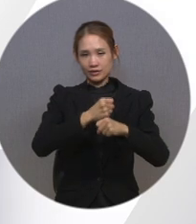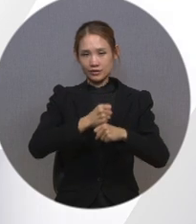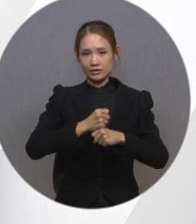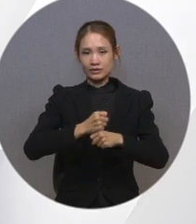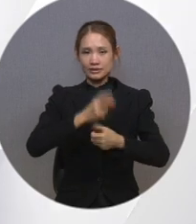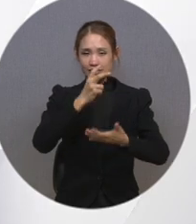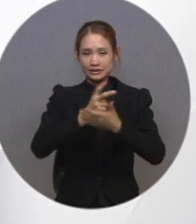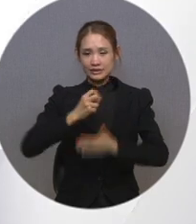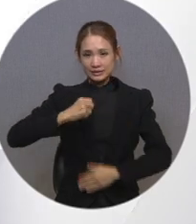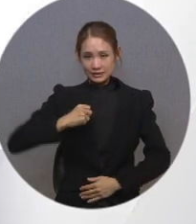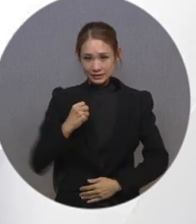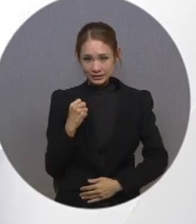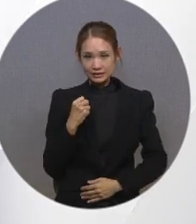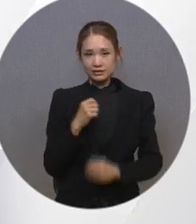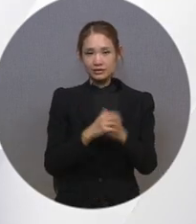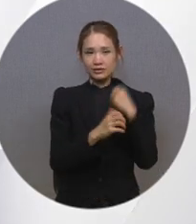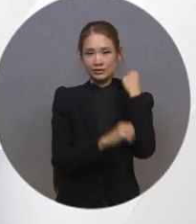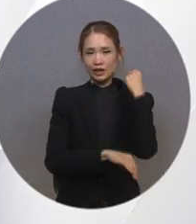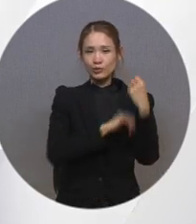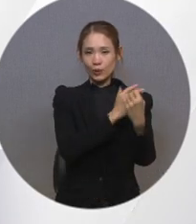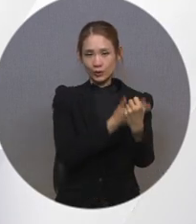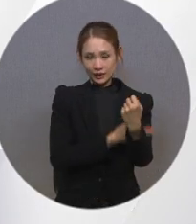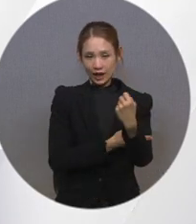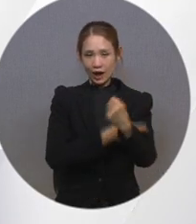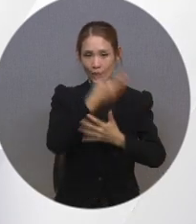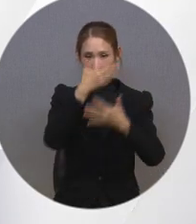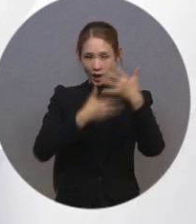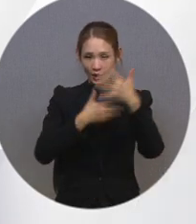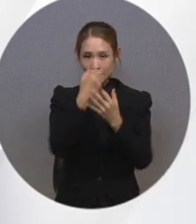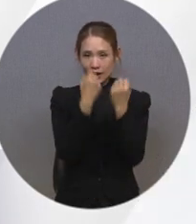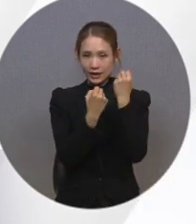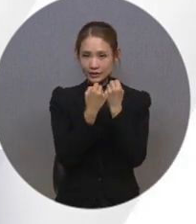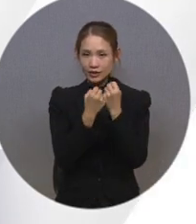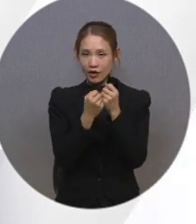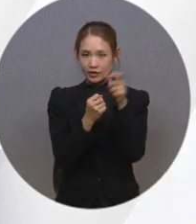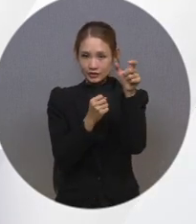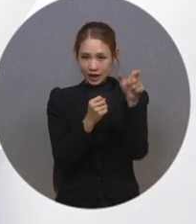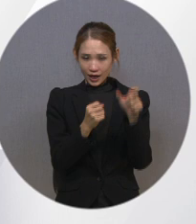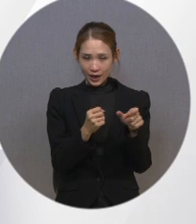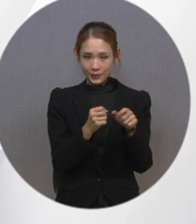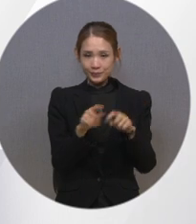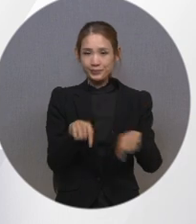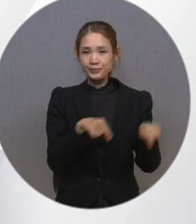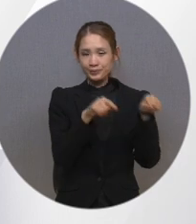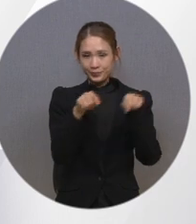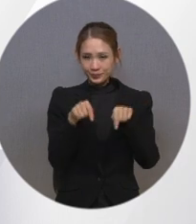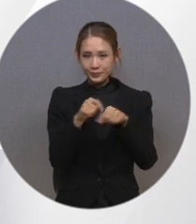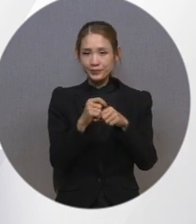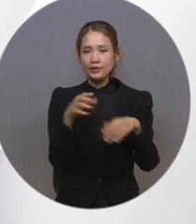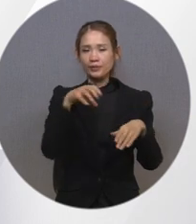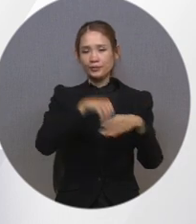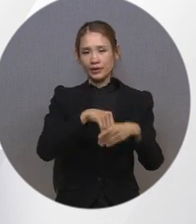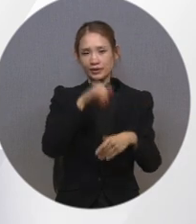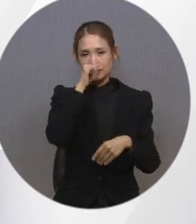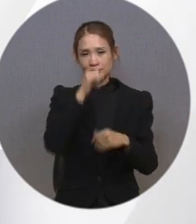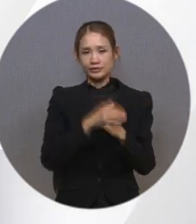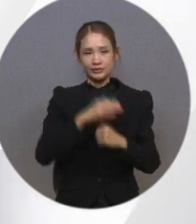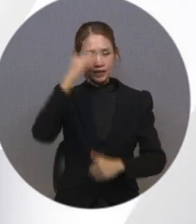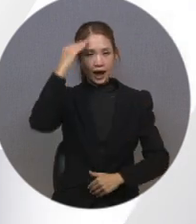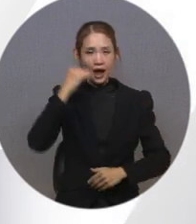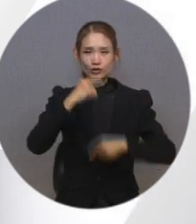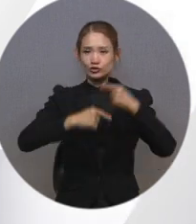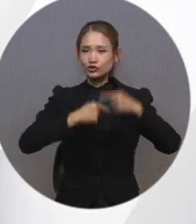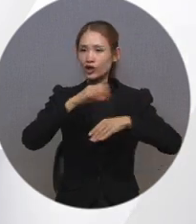화면 해설 방송 작가의 최소 자격, 화면 해설의 삽입 지점 등의 세부 내용이 있습니다. 한국 수어